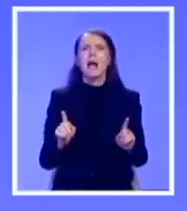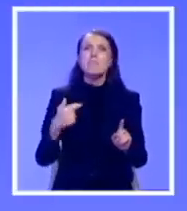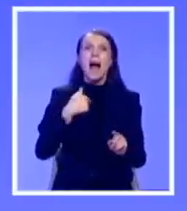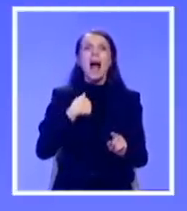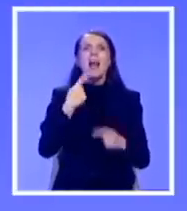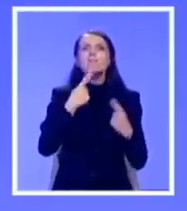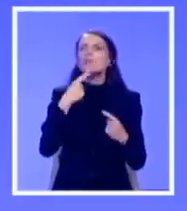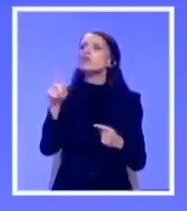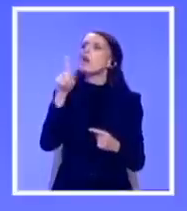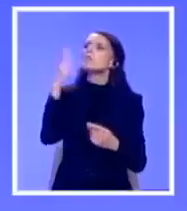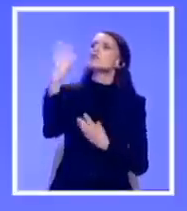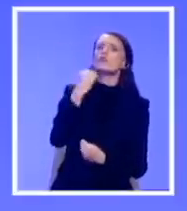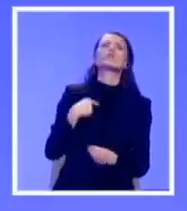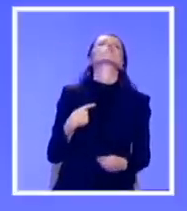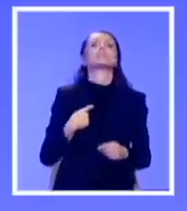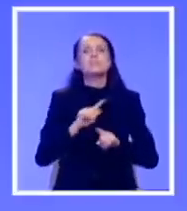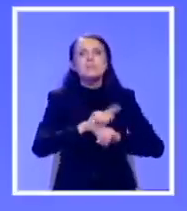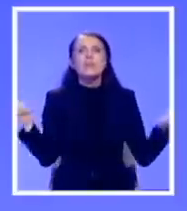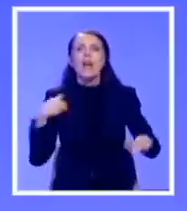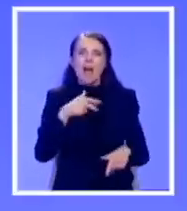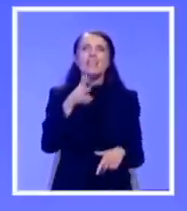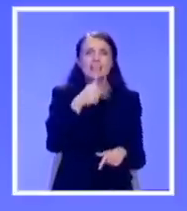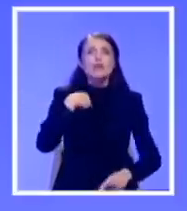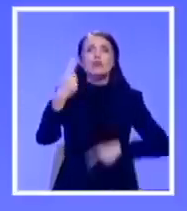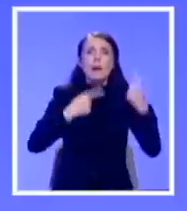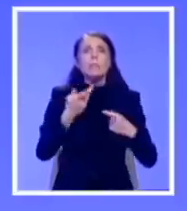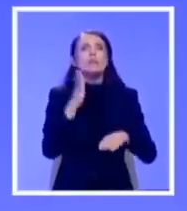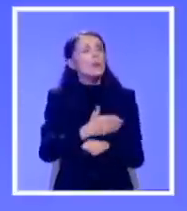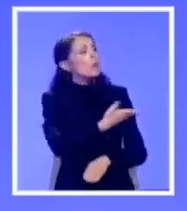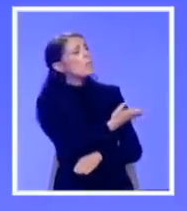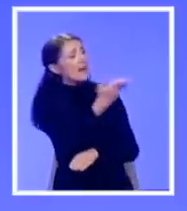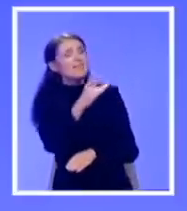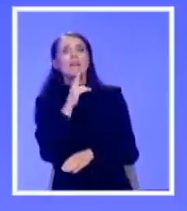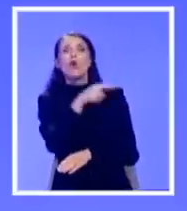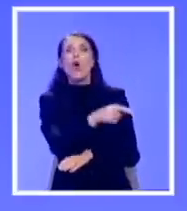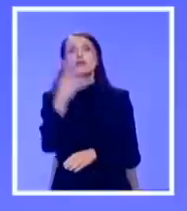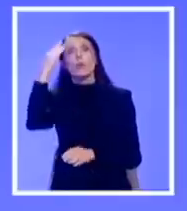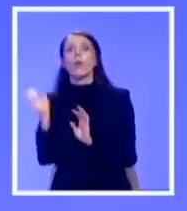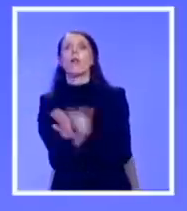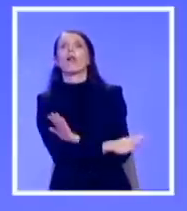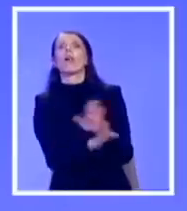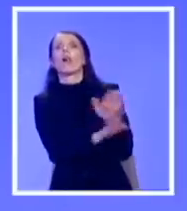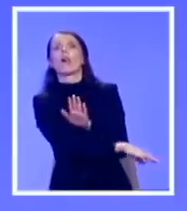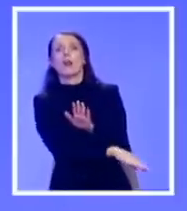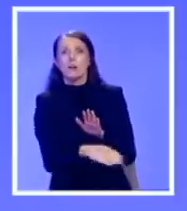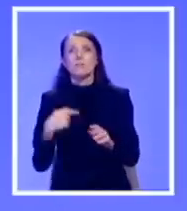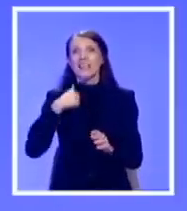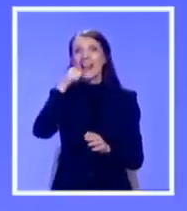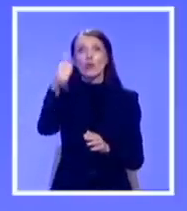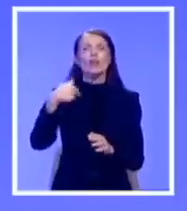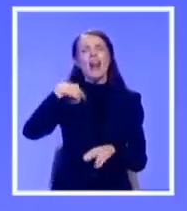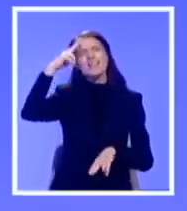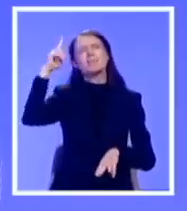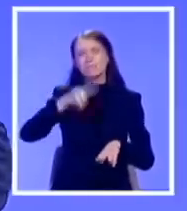učutkati i ja želim da budem glas upravo onih koji se ne čuje, koji su precrtali. Baš kao što sam jednog dana donao ludačku odluku da zajedno sa Rambom